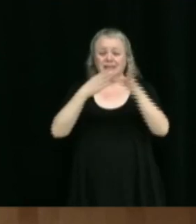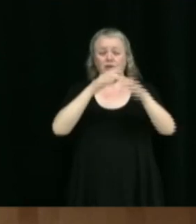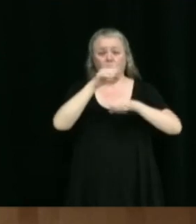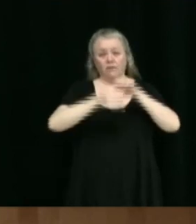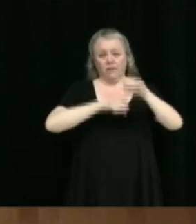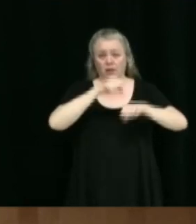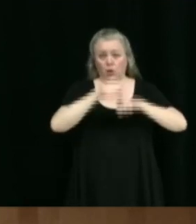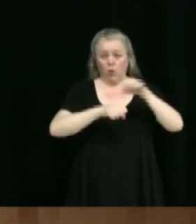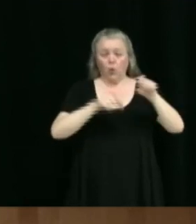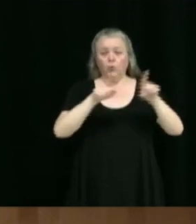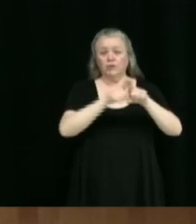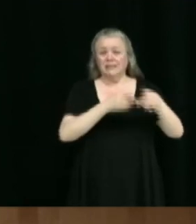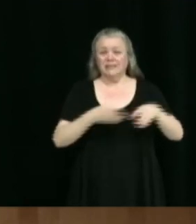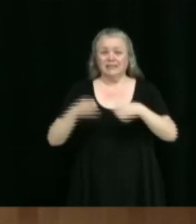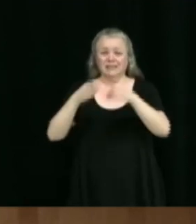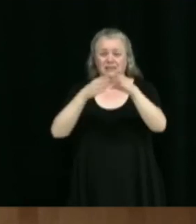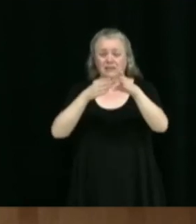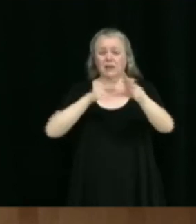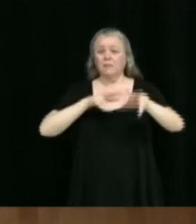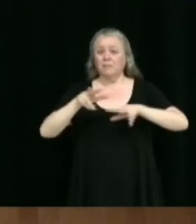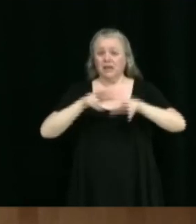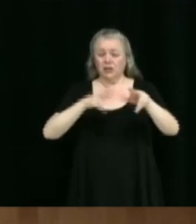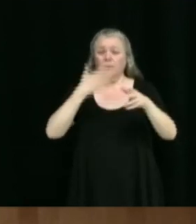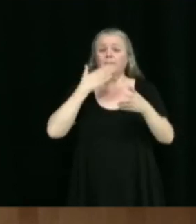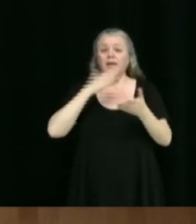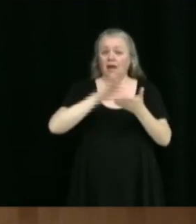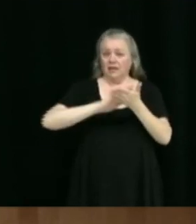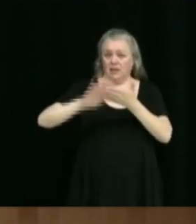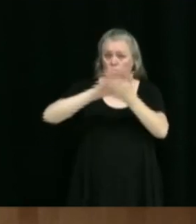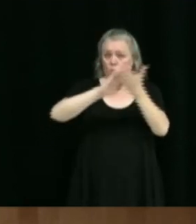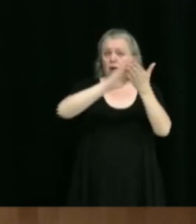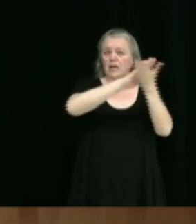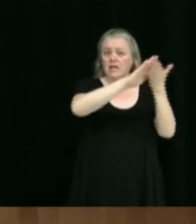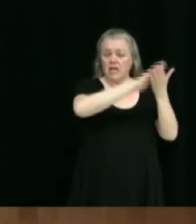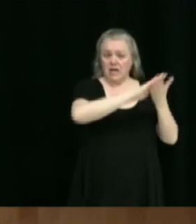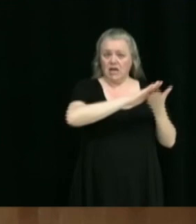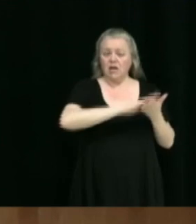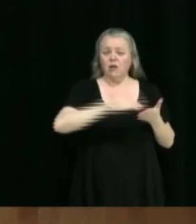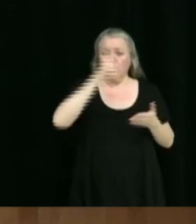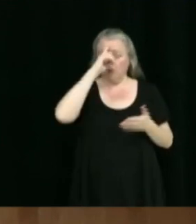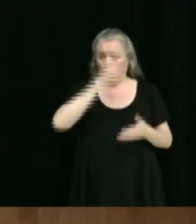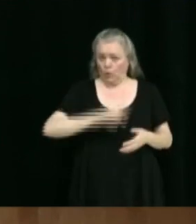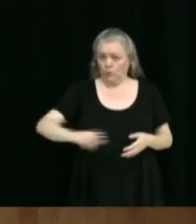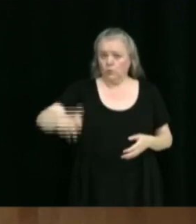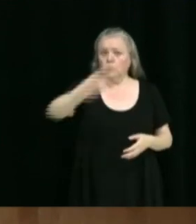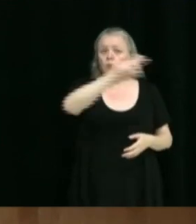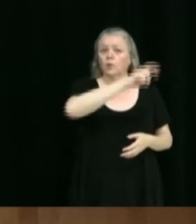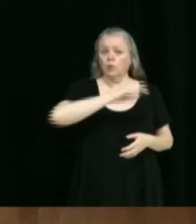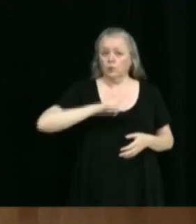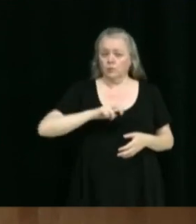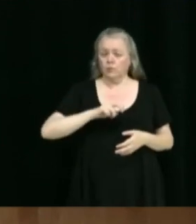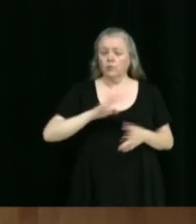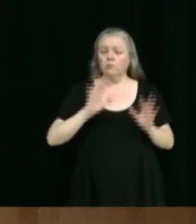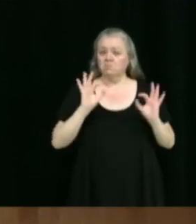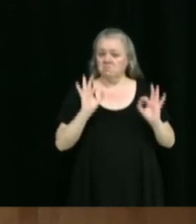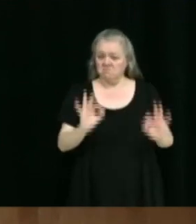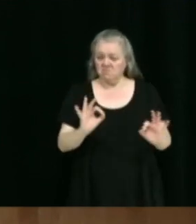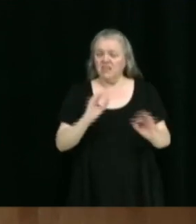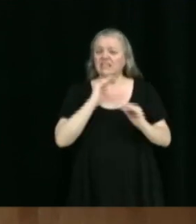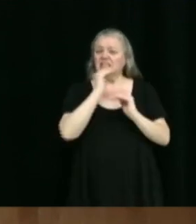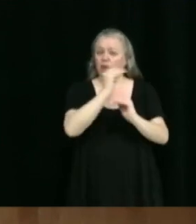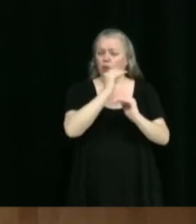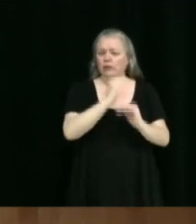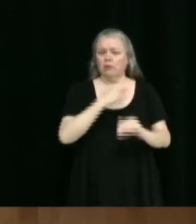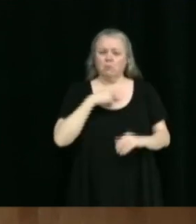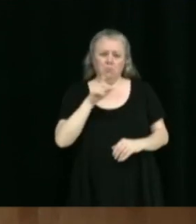de marche, pour la plupart, sont bien nettoyés afin de faciliter la circulation et la sécurité des usagers. Est-ce que